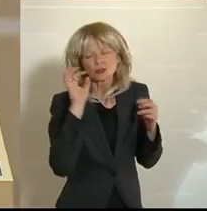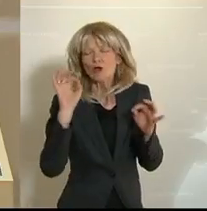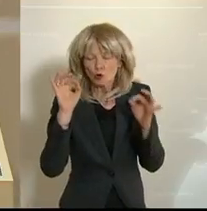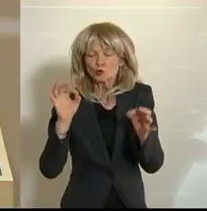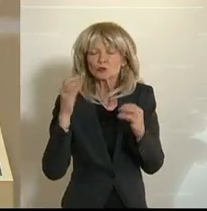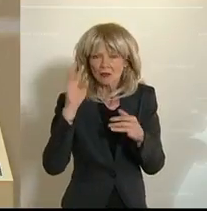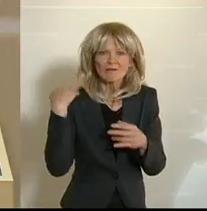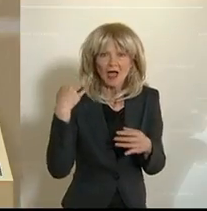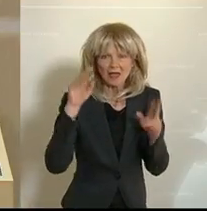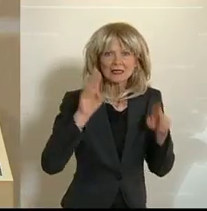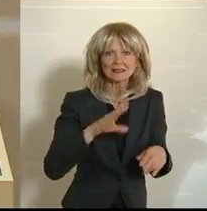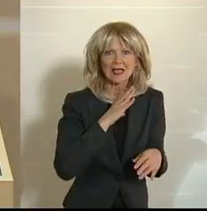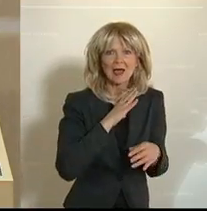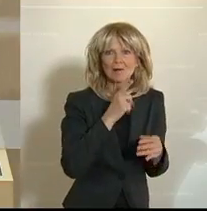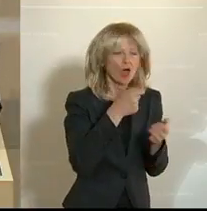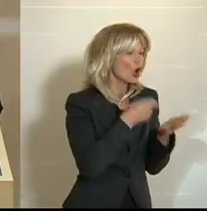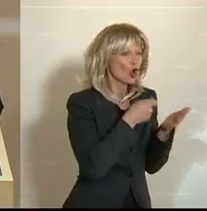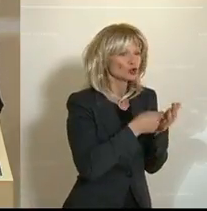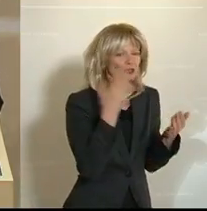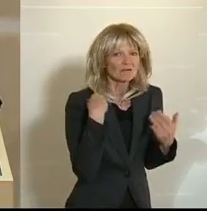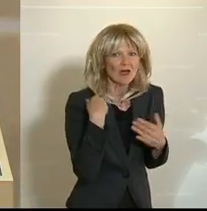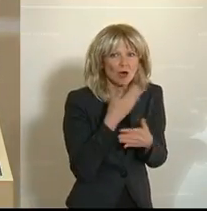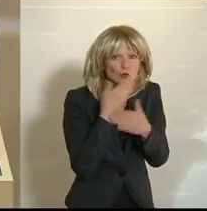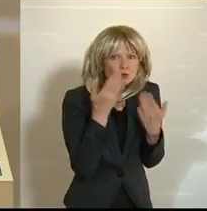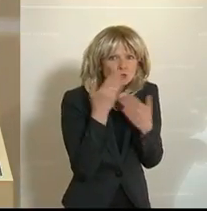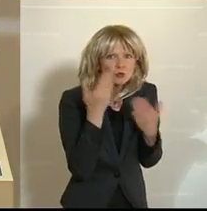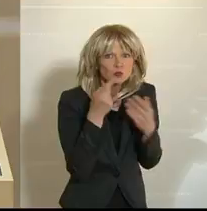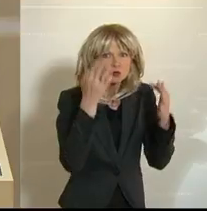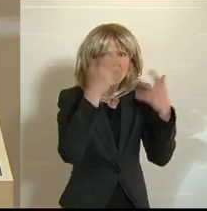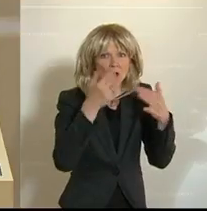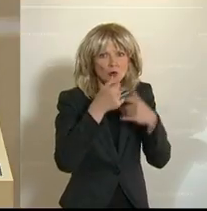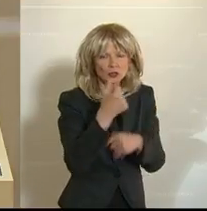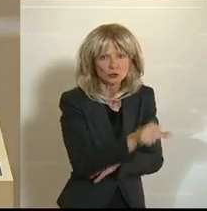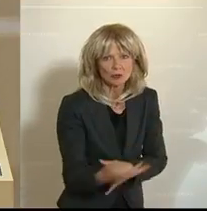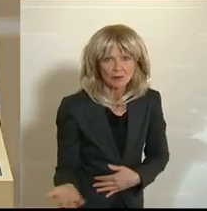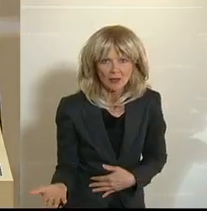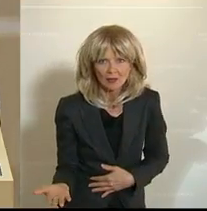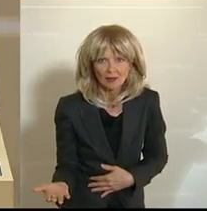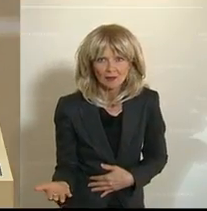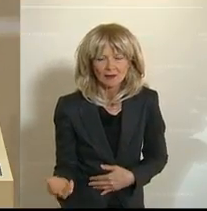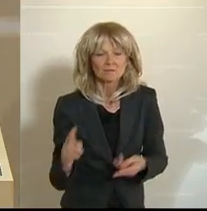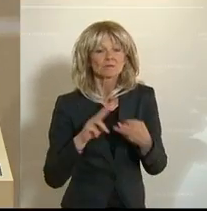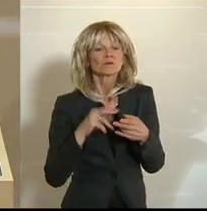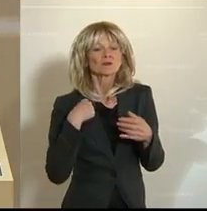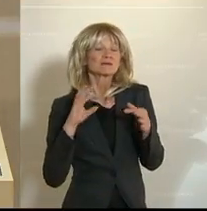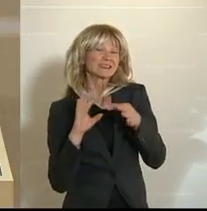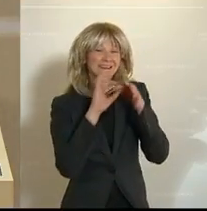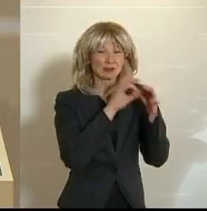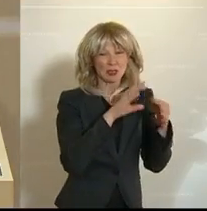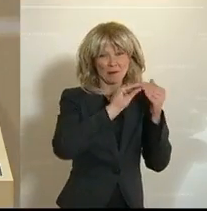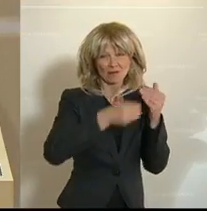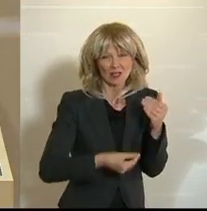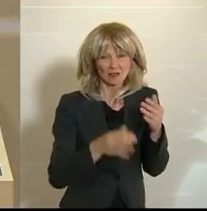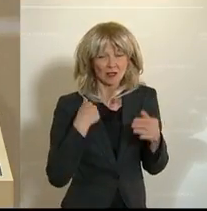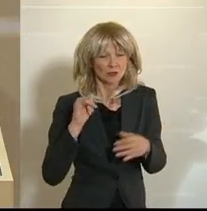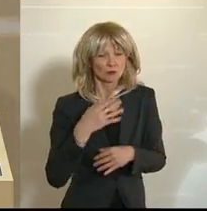vertraglich erfüllt. Und apropos Verträge, es ist so unglaublich relevant, und es ist jetzt gar keine Förderfrage, aber es ist so unglaublich relevant